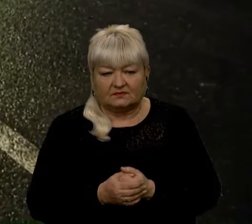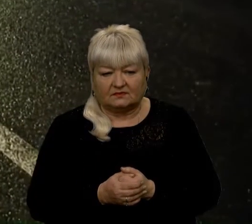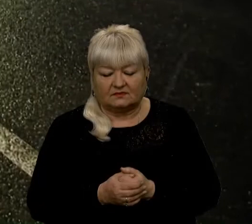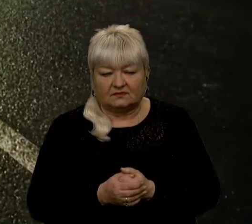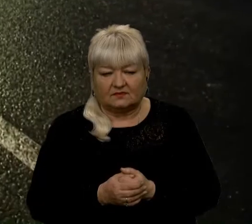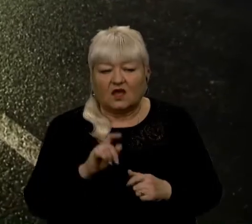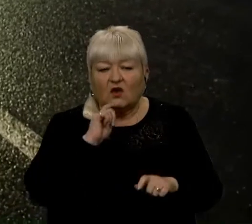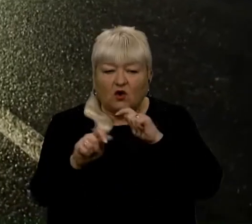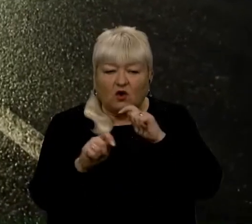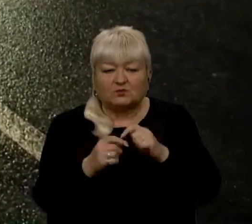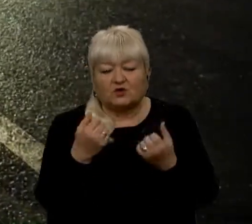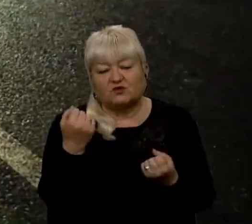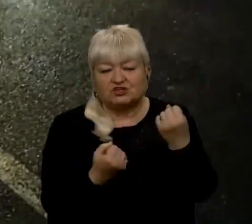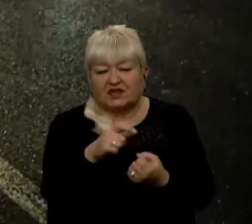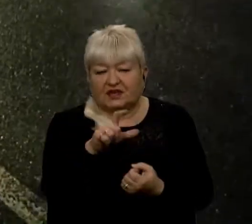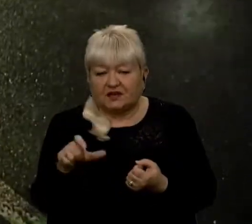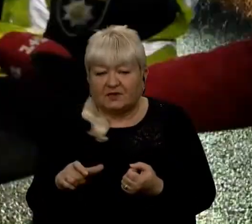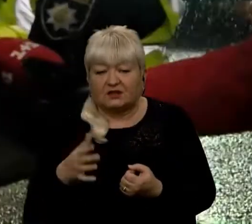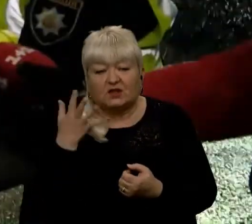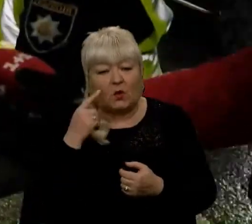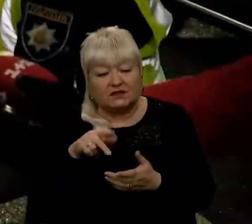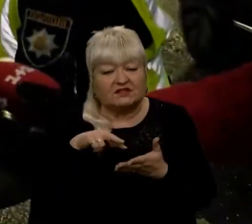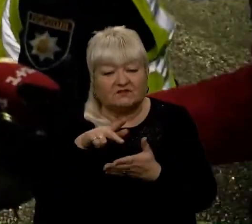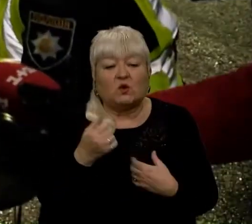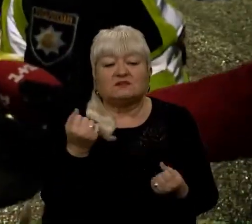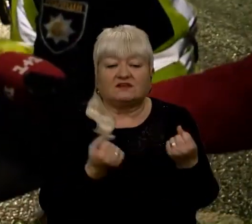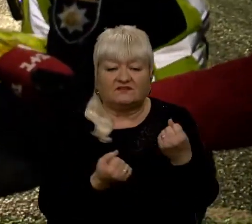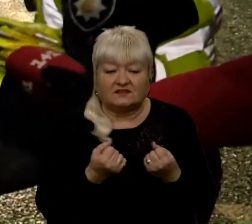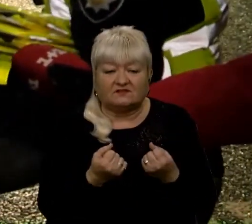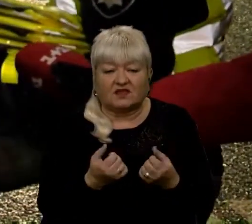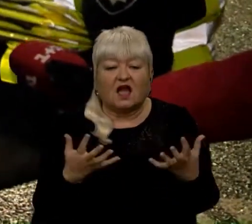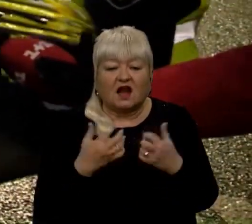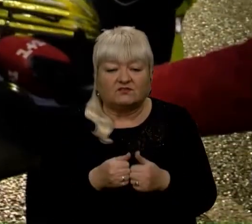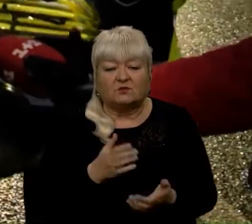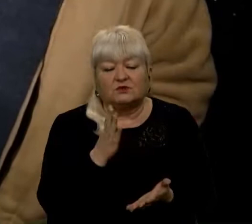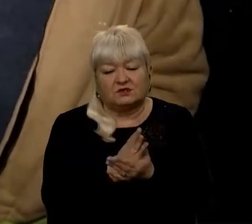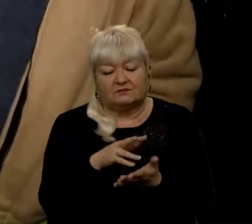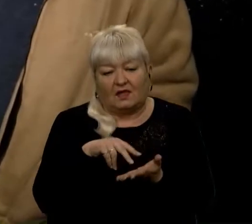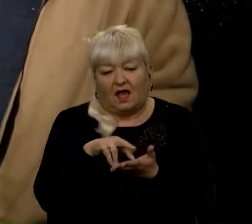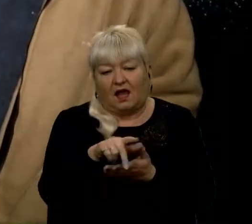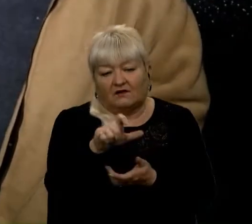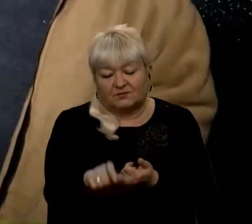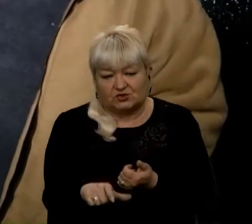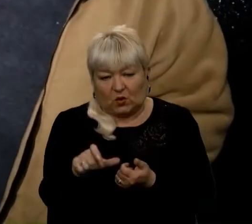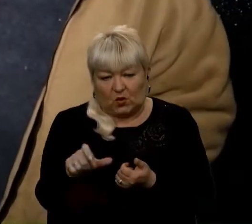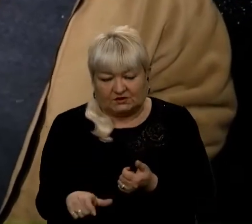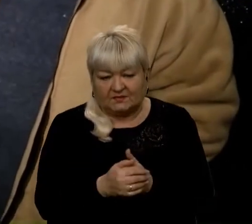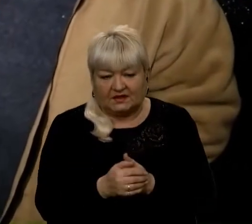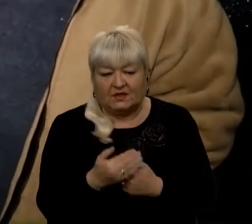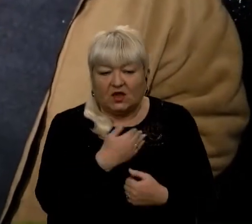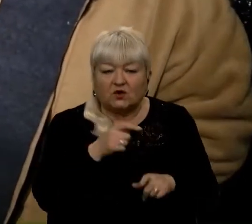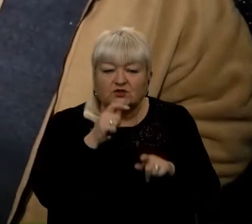Обдаровують ще й керманичів, коли ті виходять з автівки, автоматично стають пішоходами. Хочемо вам подарувати цей